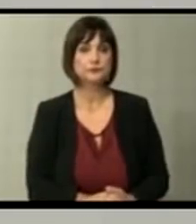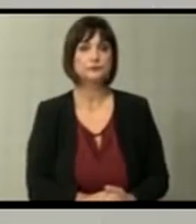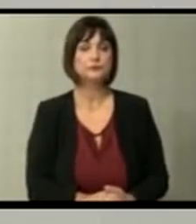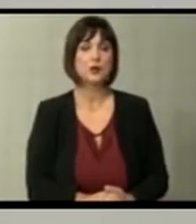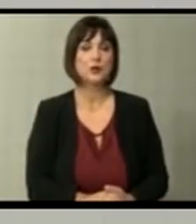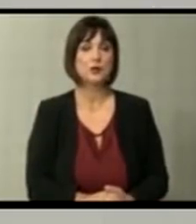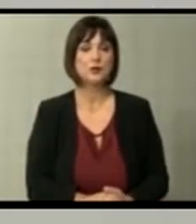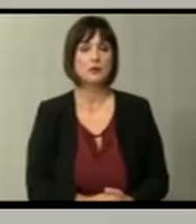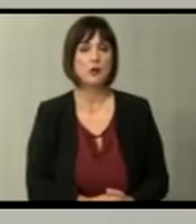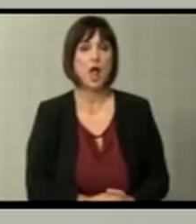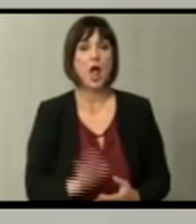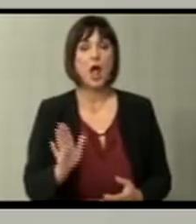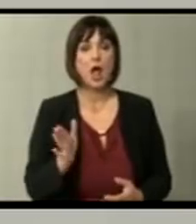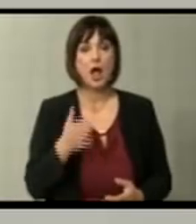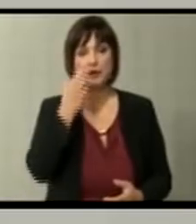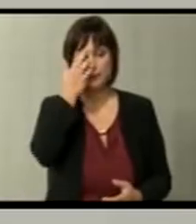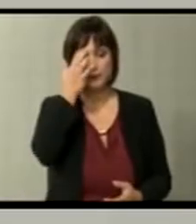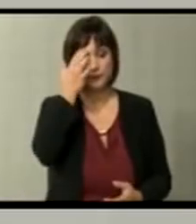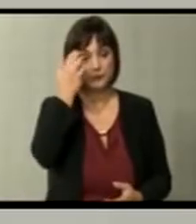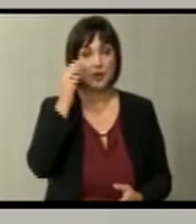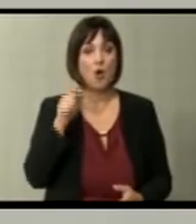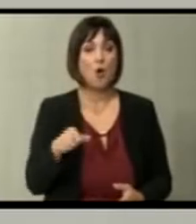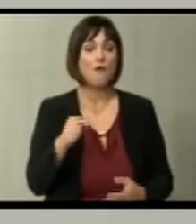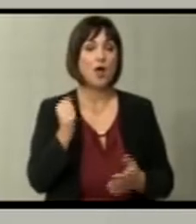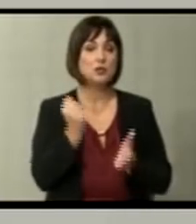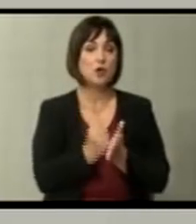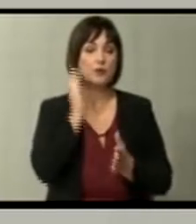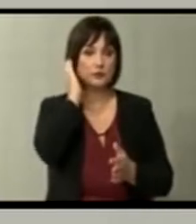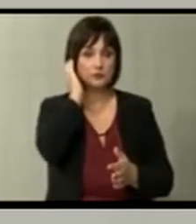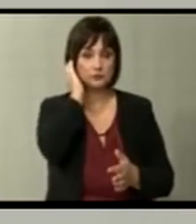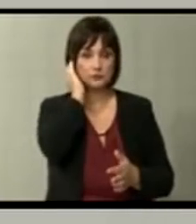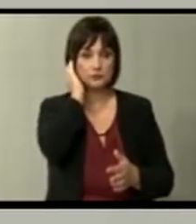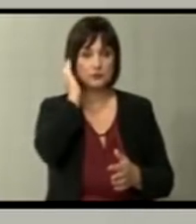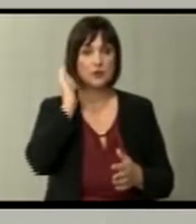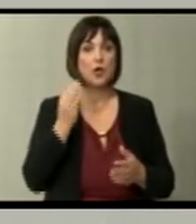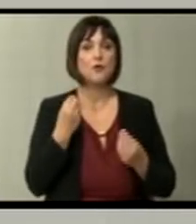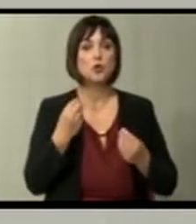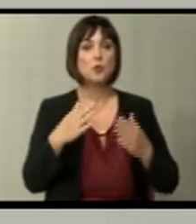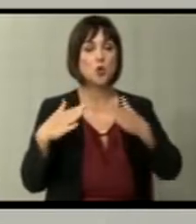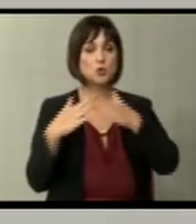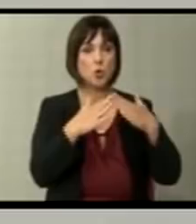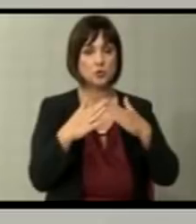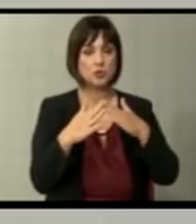Да, го споруваваме тоа. Ово ја акт целосно надбор духот на добро софсенство.